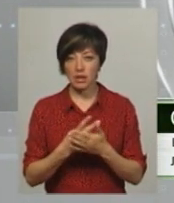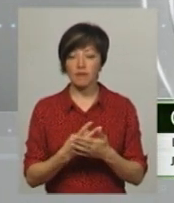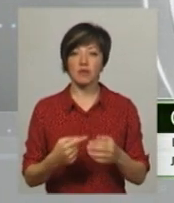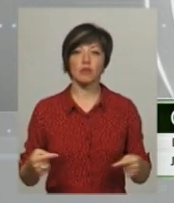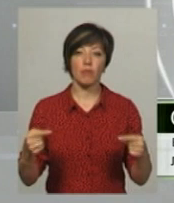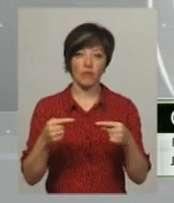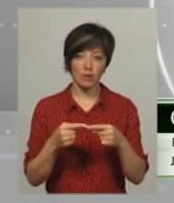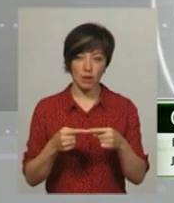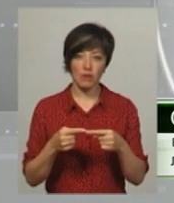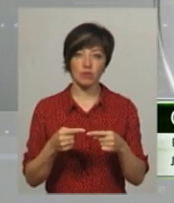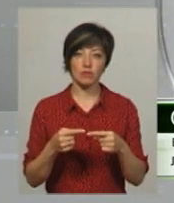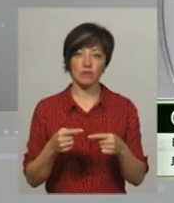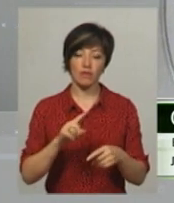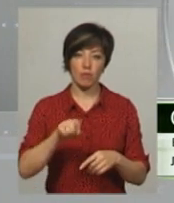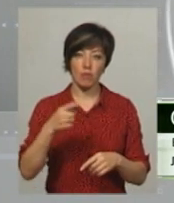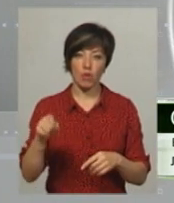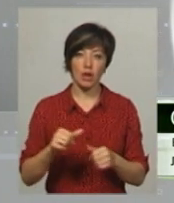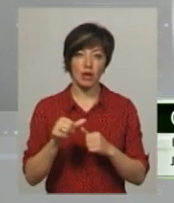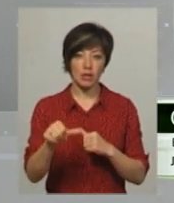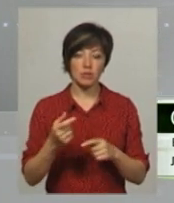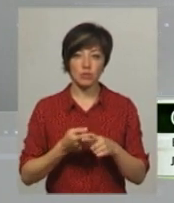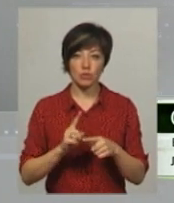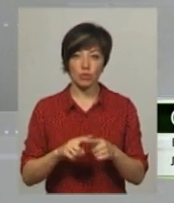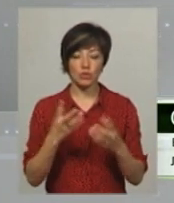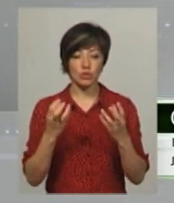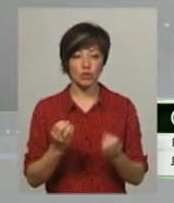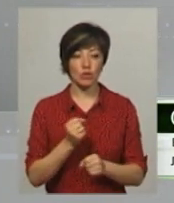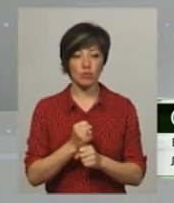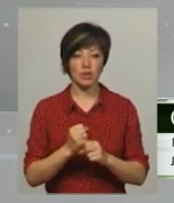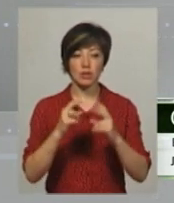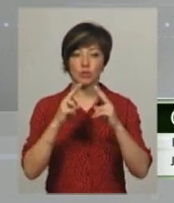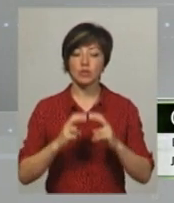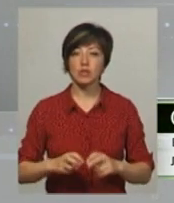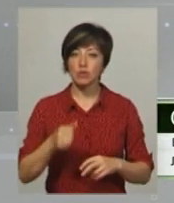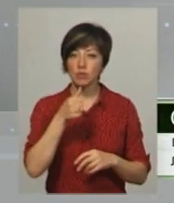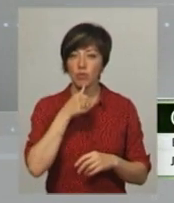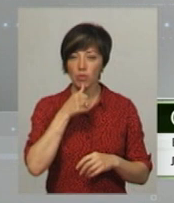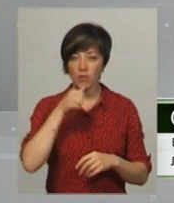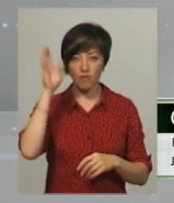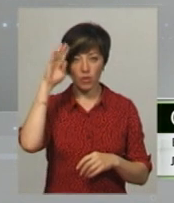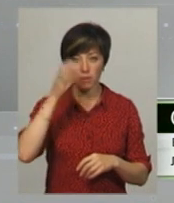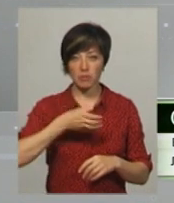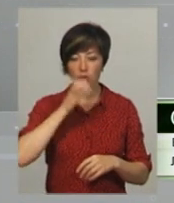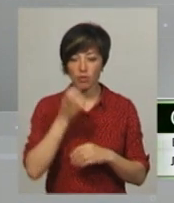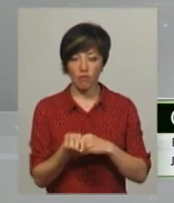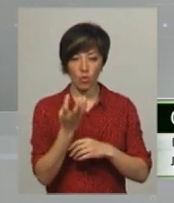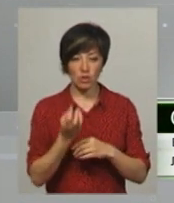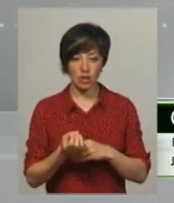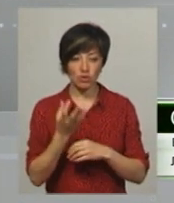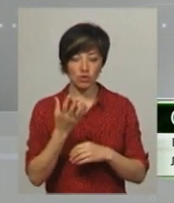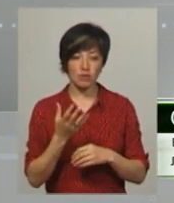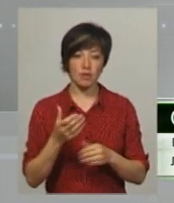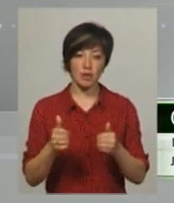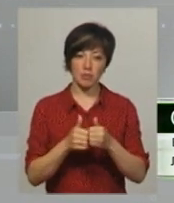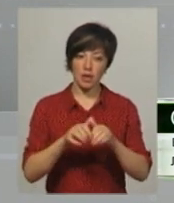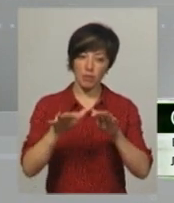відповідають санітарним вимогам. Крім цього, ми ще робили дослідження проби води питної з питних фонтанчиків в районі